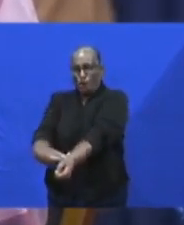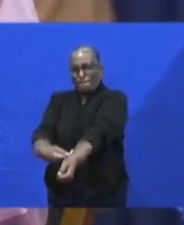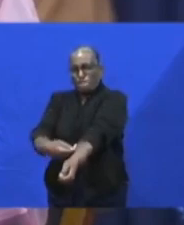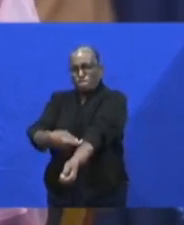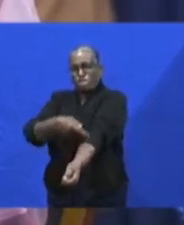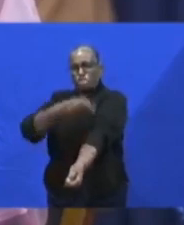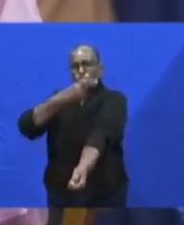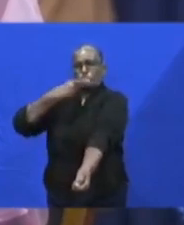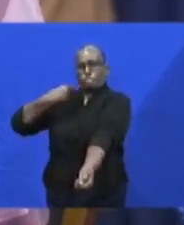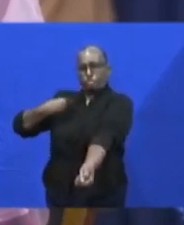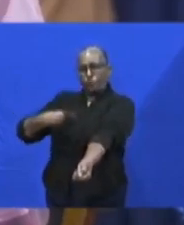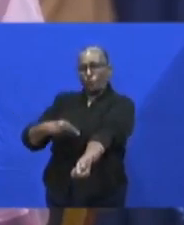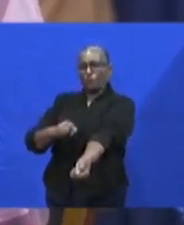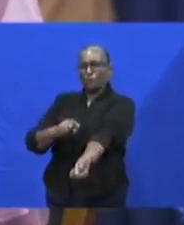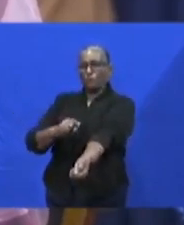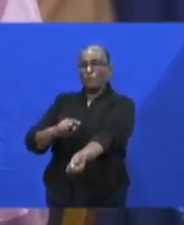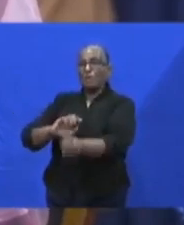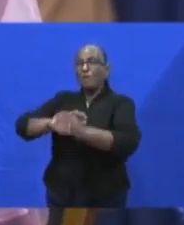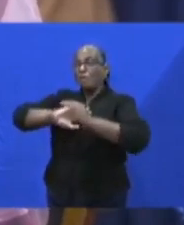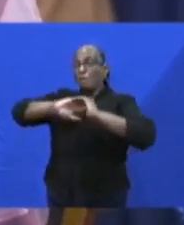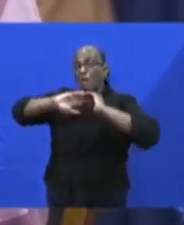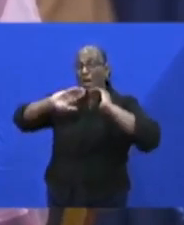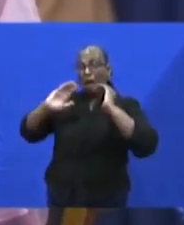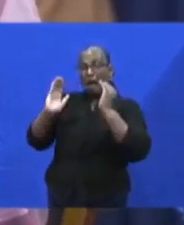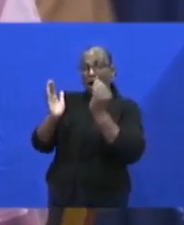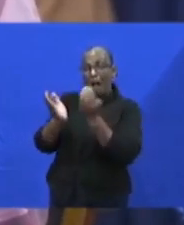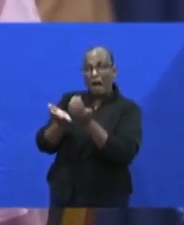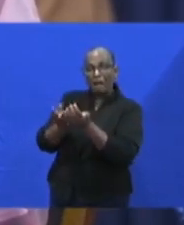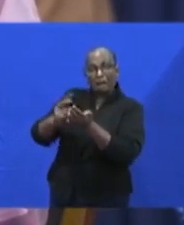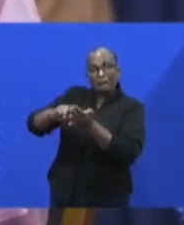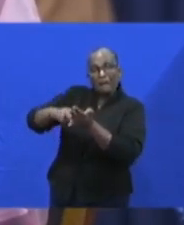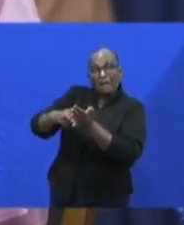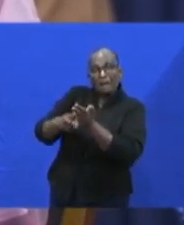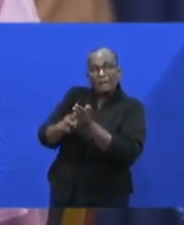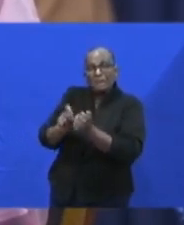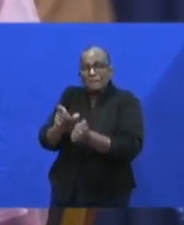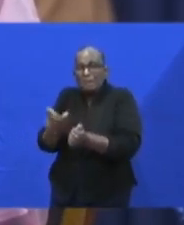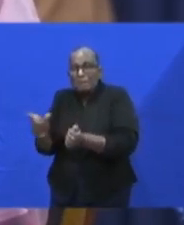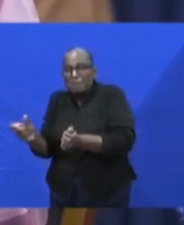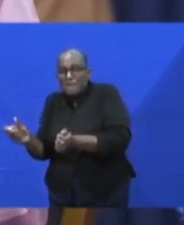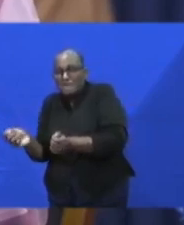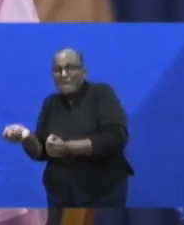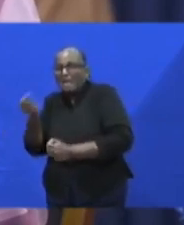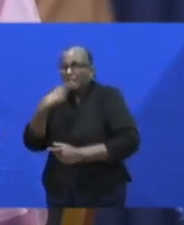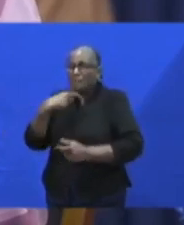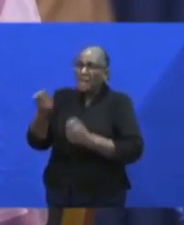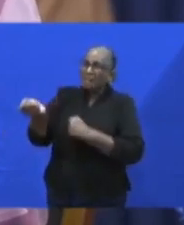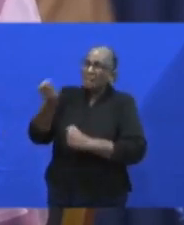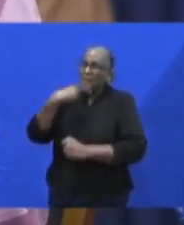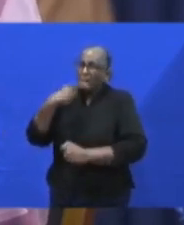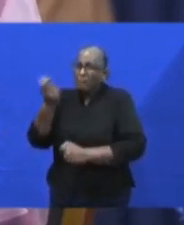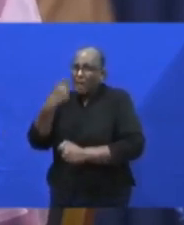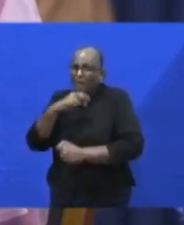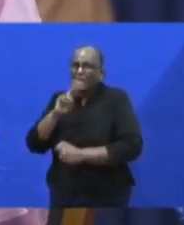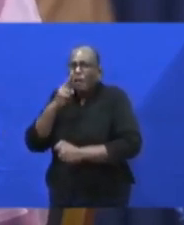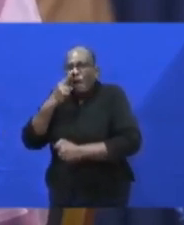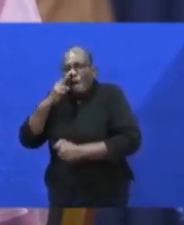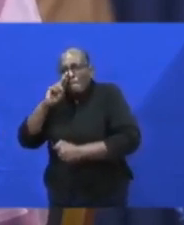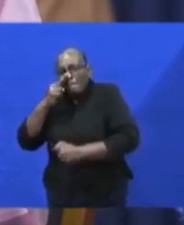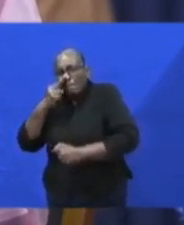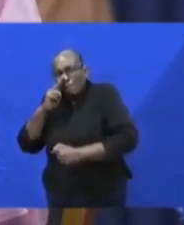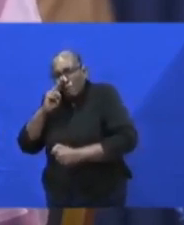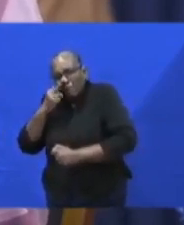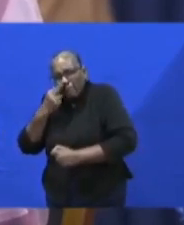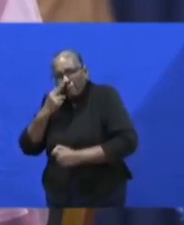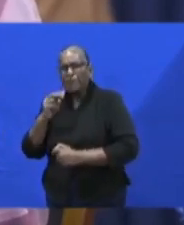Met alle ter dienstaande middelen en medicatie is getracht hem